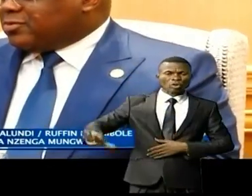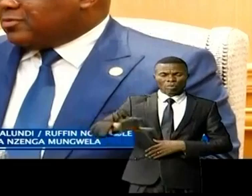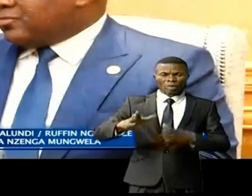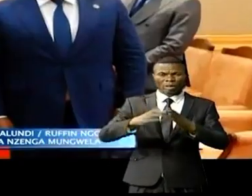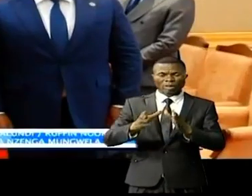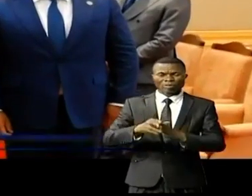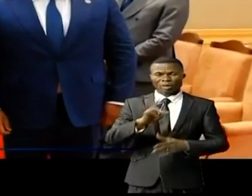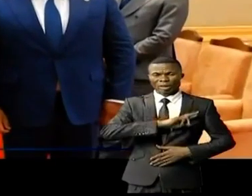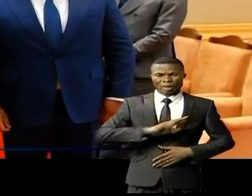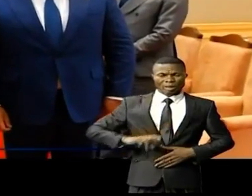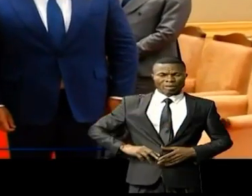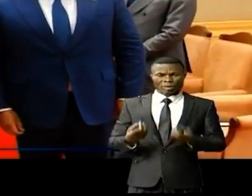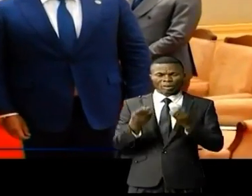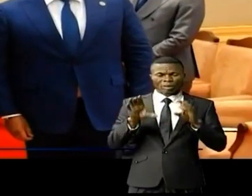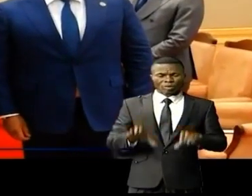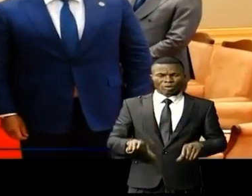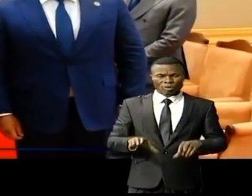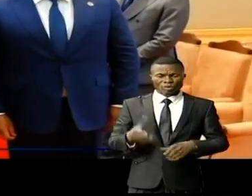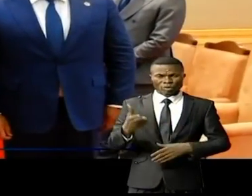République démocratique du Congo.